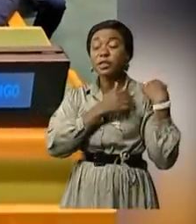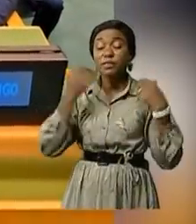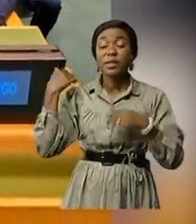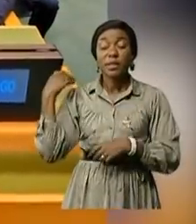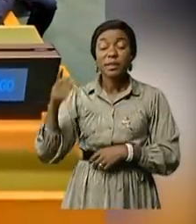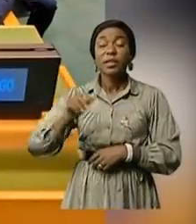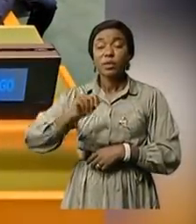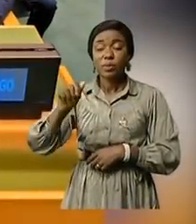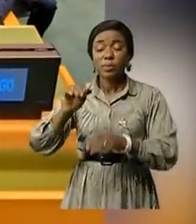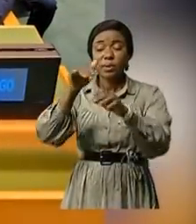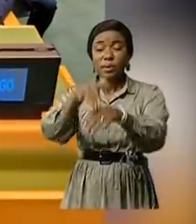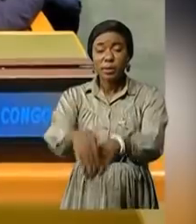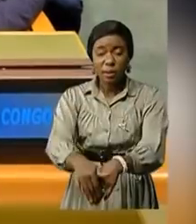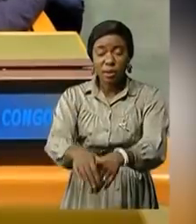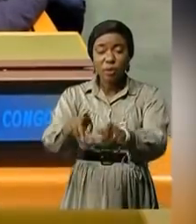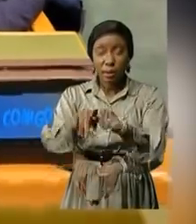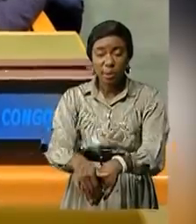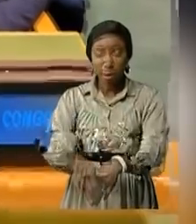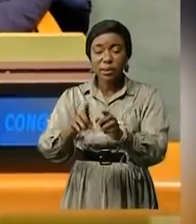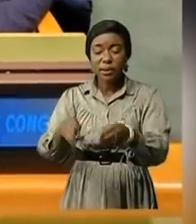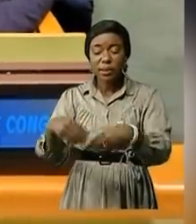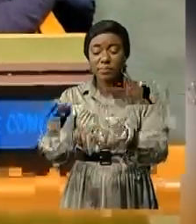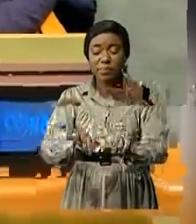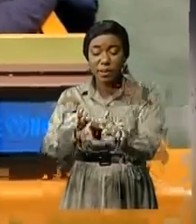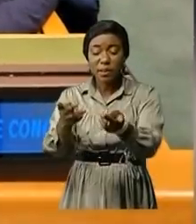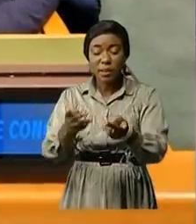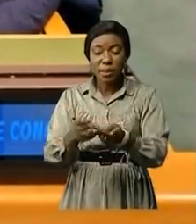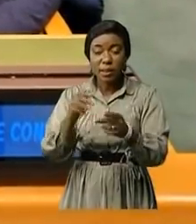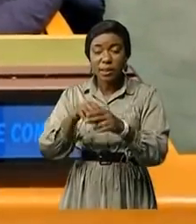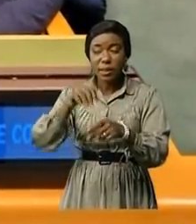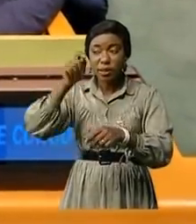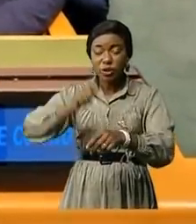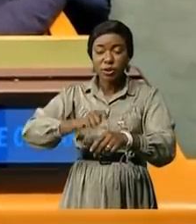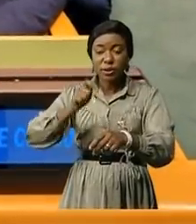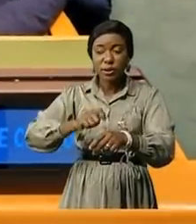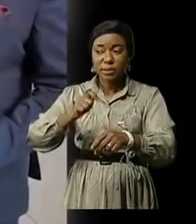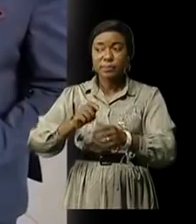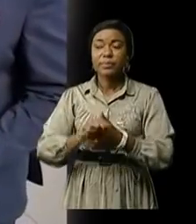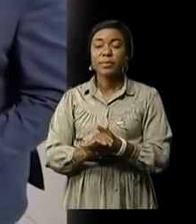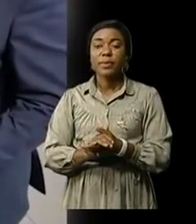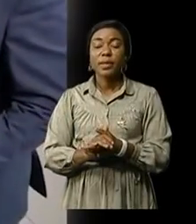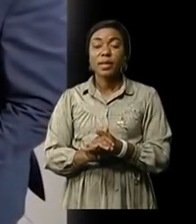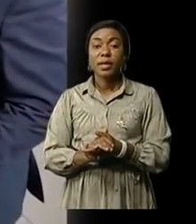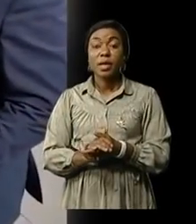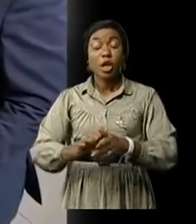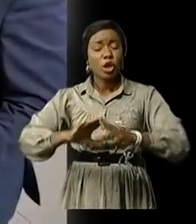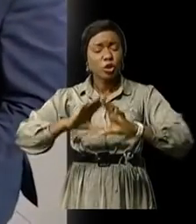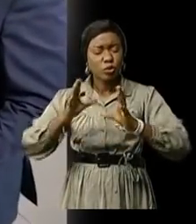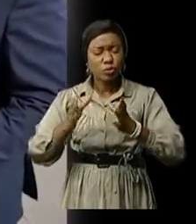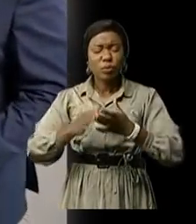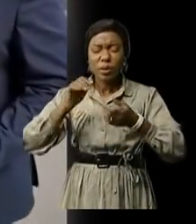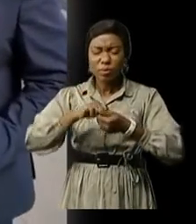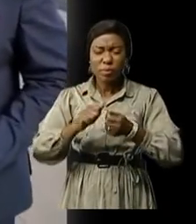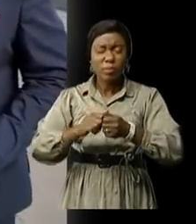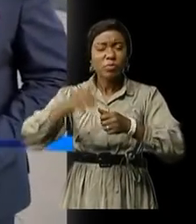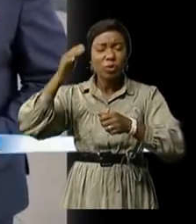l'engagement du chef de l'État dans la mise en œuvre effective de la justice transitionnelle. Tous les drames que nous avons connus